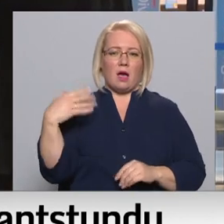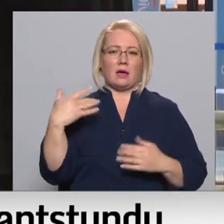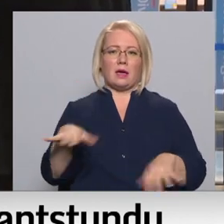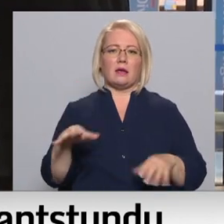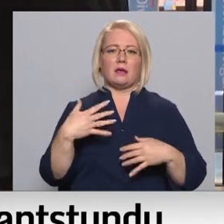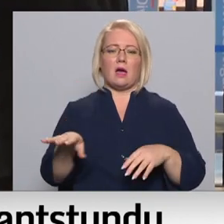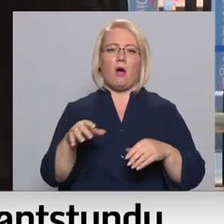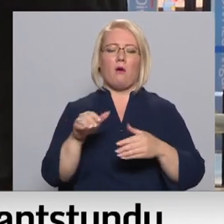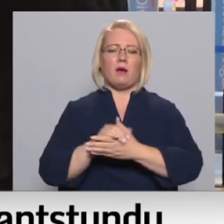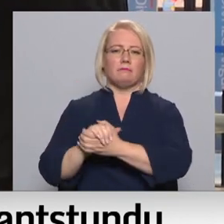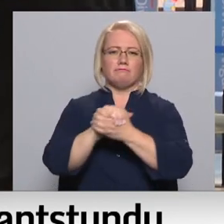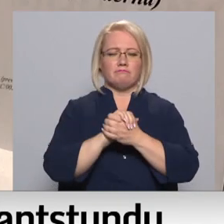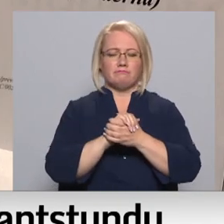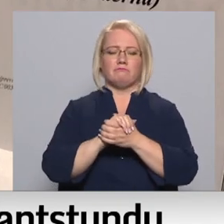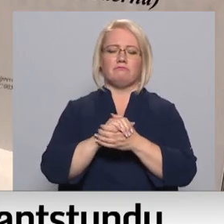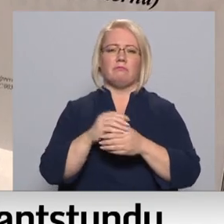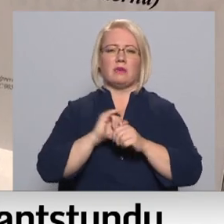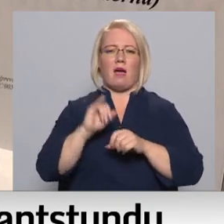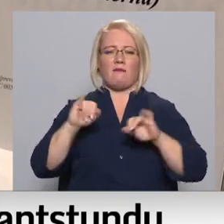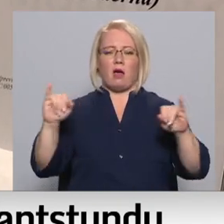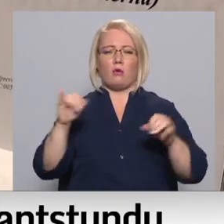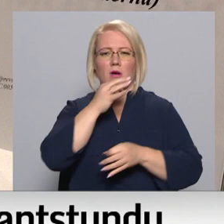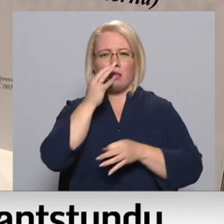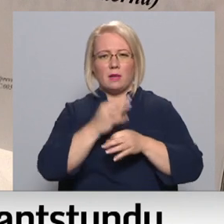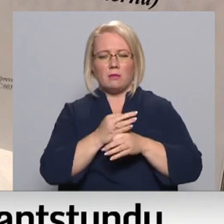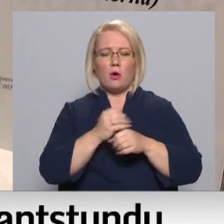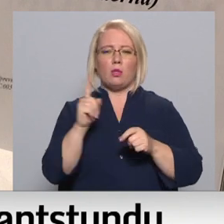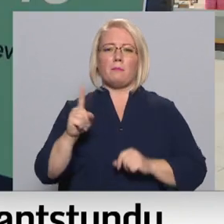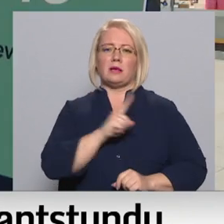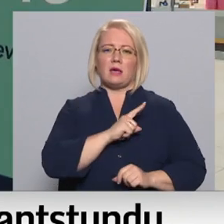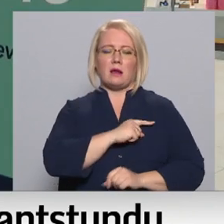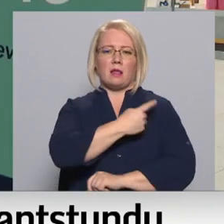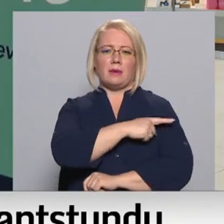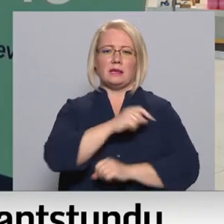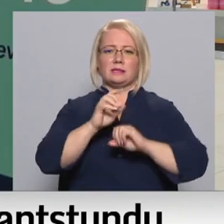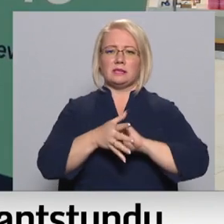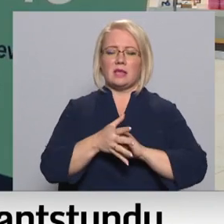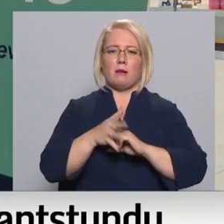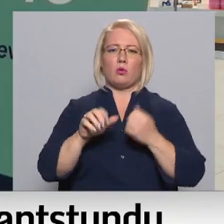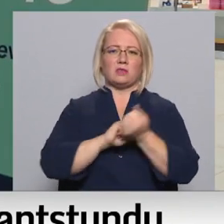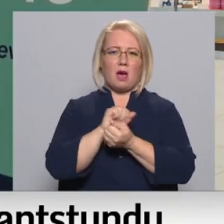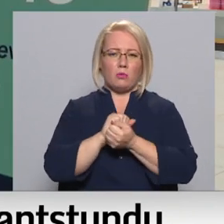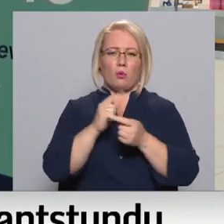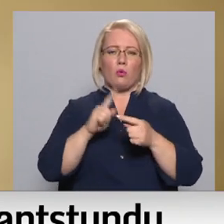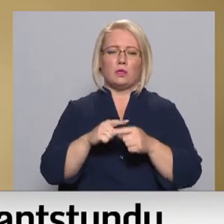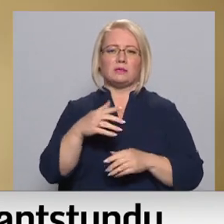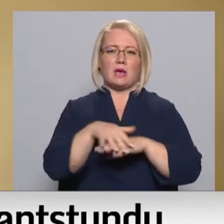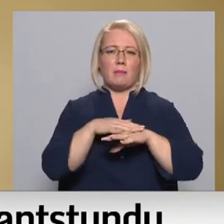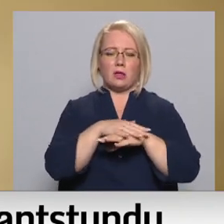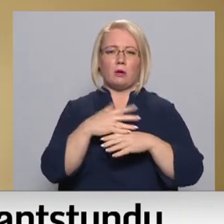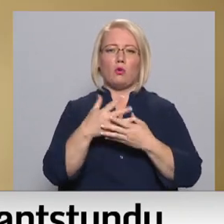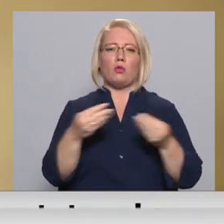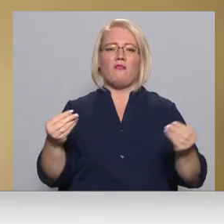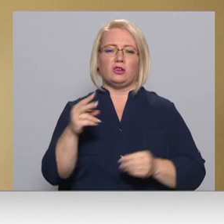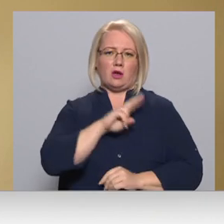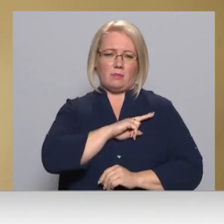saustarpējo solidaritāti, atbildību un pasārgāt medicīnas sistēmu no sabrukšanas un sabiedrību no novēršamām nāvēm. Ir